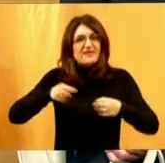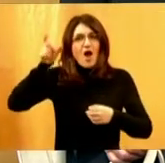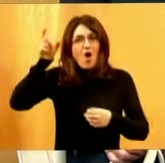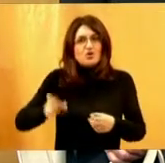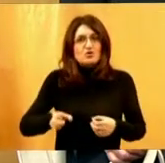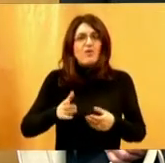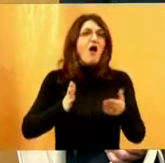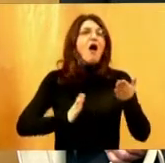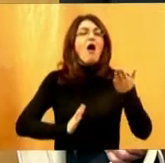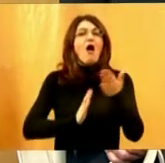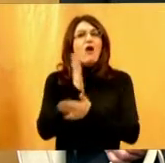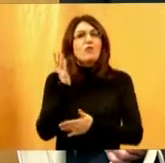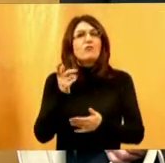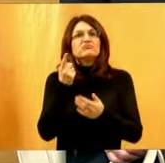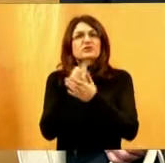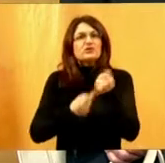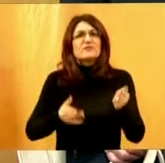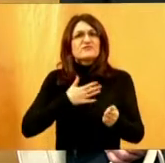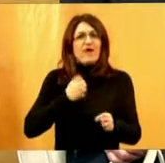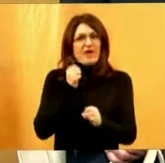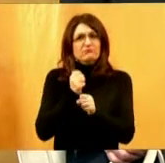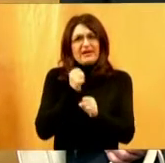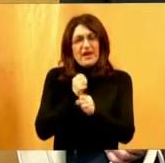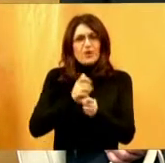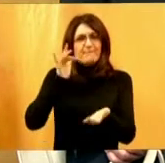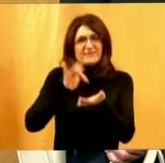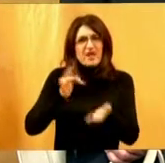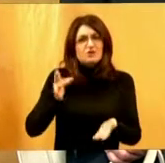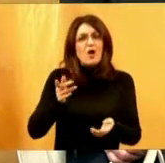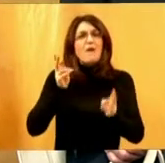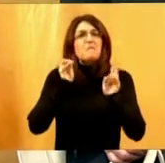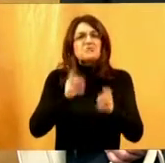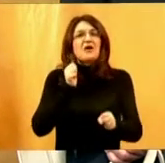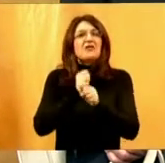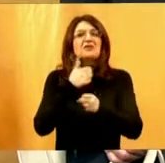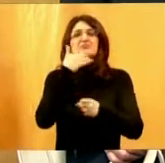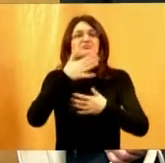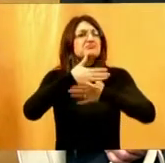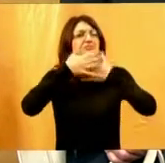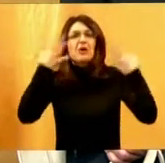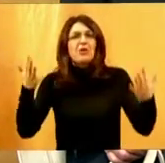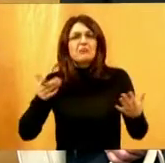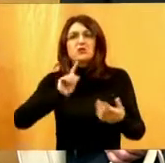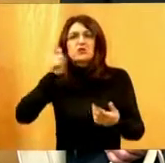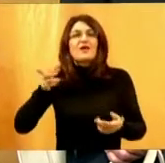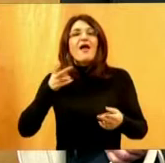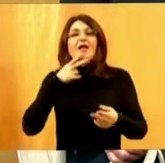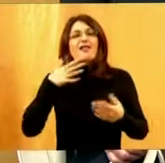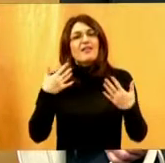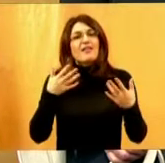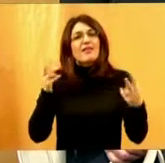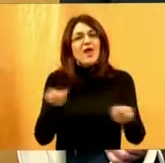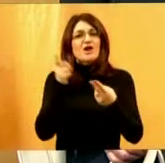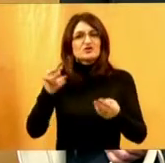izgubi radno mjesto može raditi niz drugih poslova, dakle lakše će preživjeti.